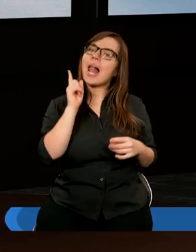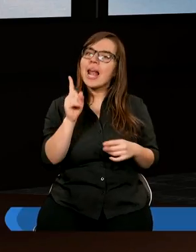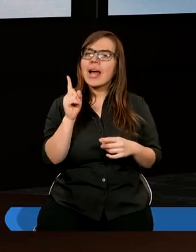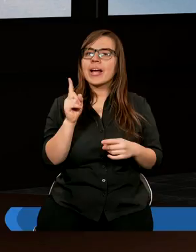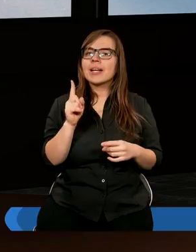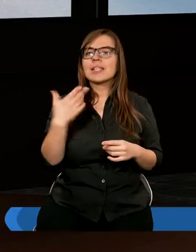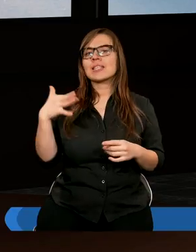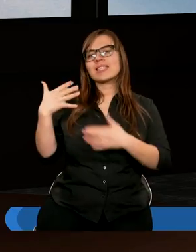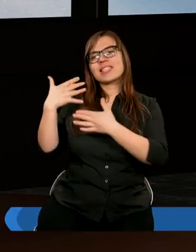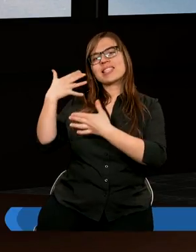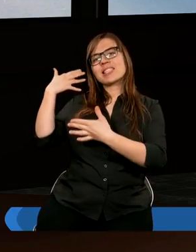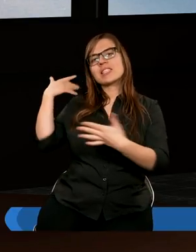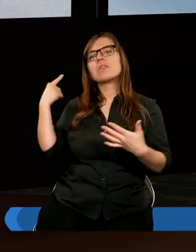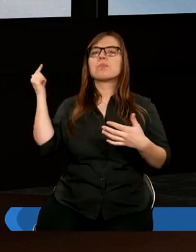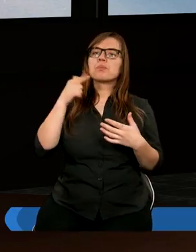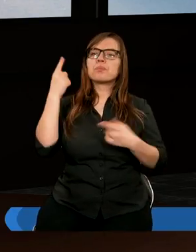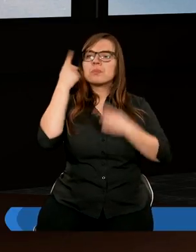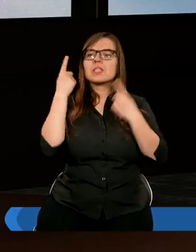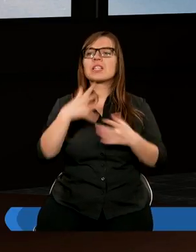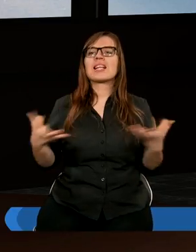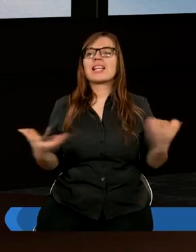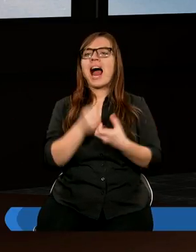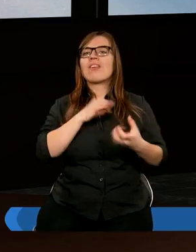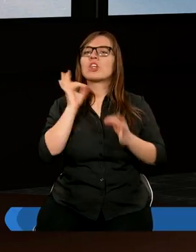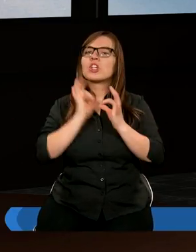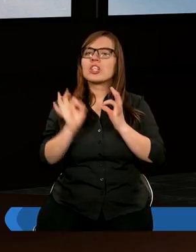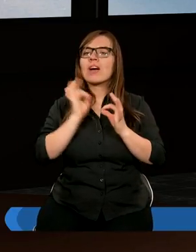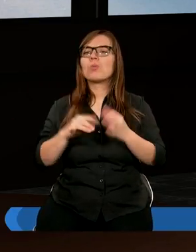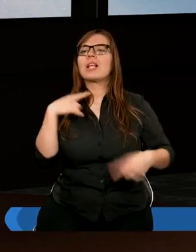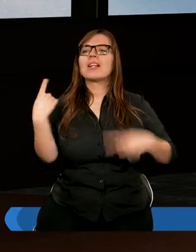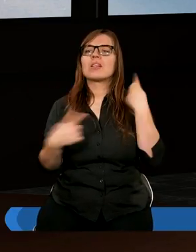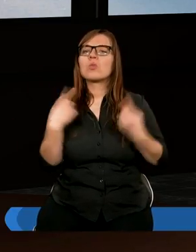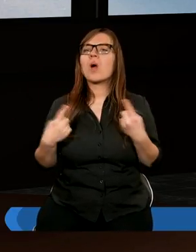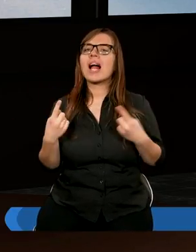niedawno, muszę powiedzieć ze wstydem, znalazłam się w szczególnej sytuacji.